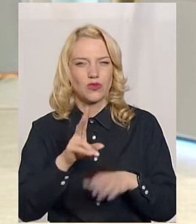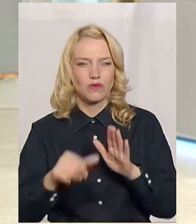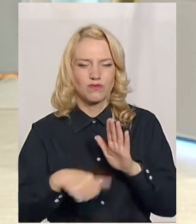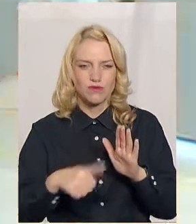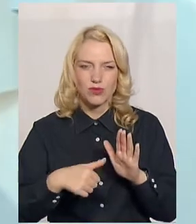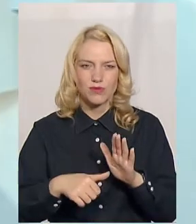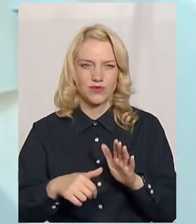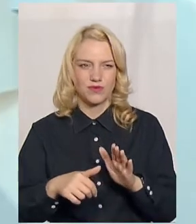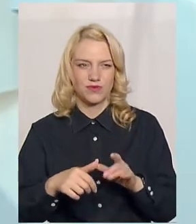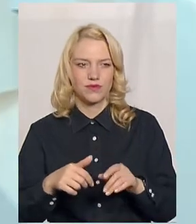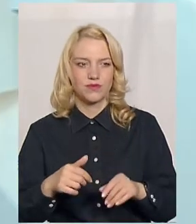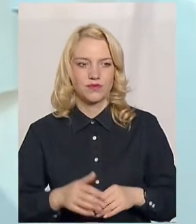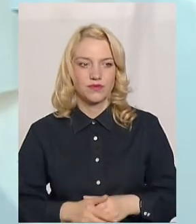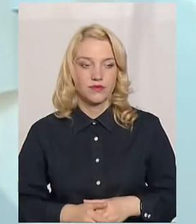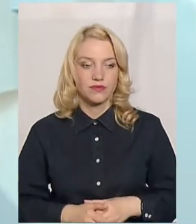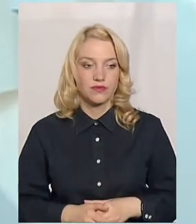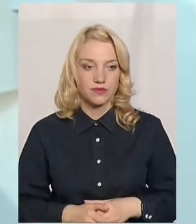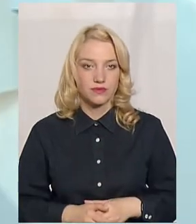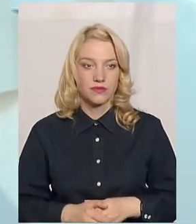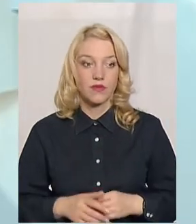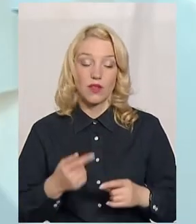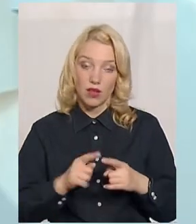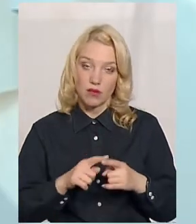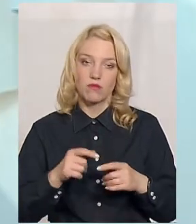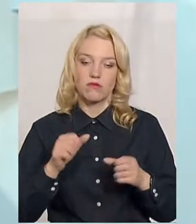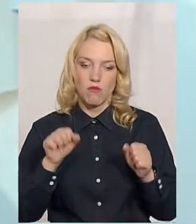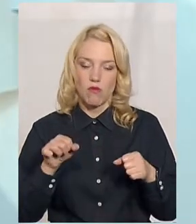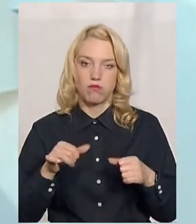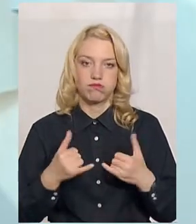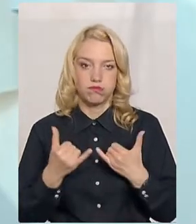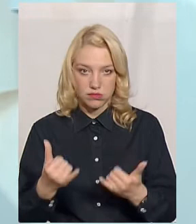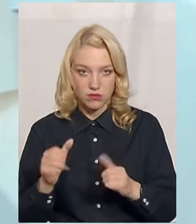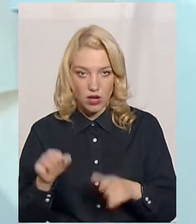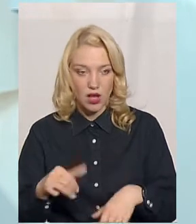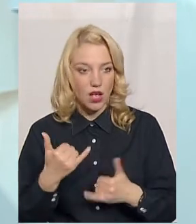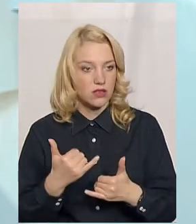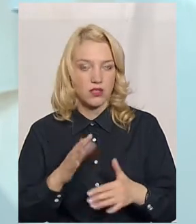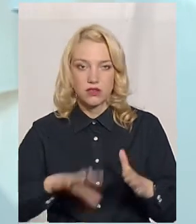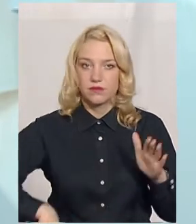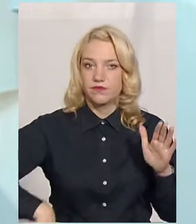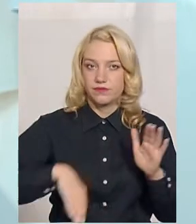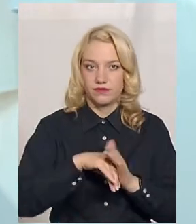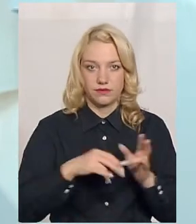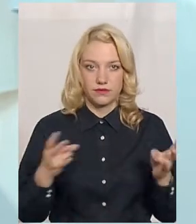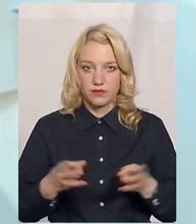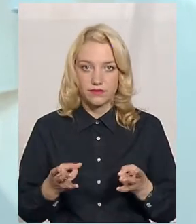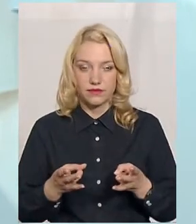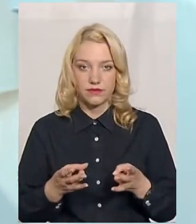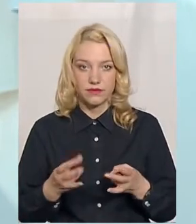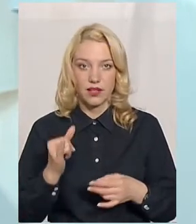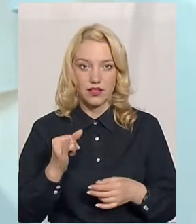бездомним, без коштів. Ми б зуміли це робити зараз, це все вже тільки за власний кошт, або і неможливо.